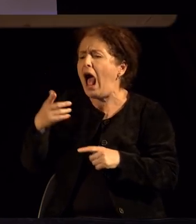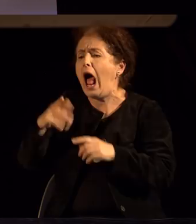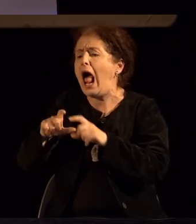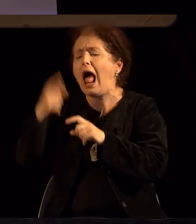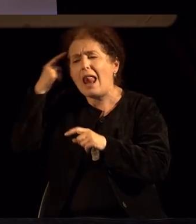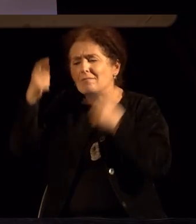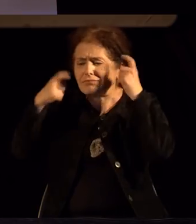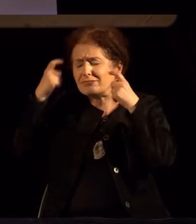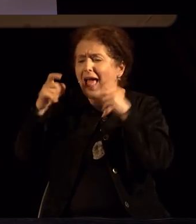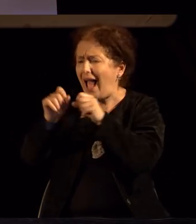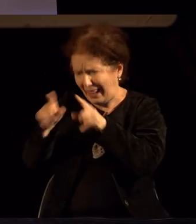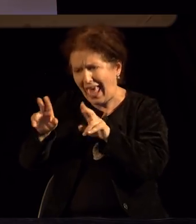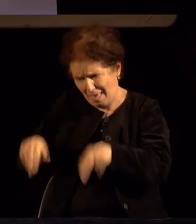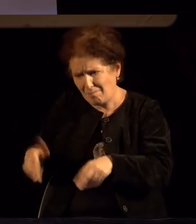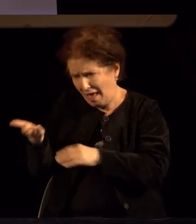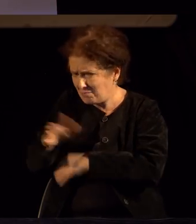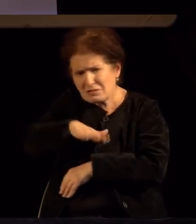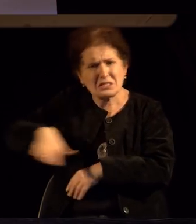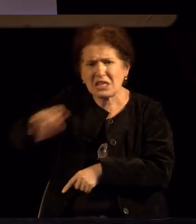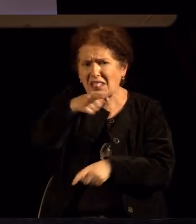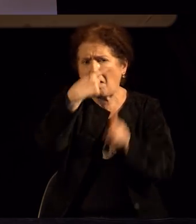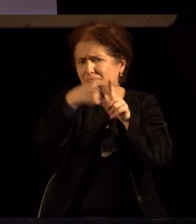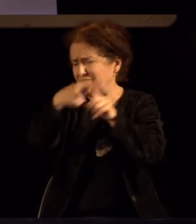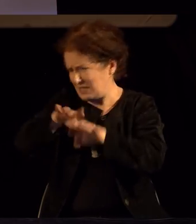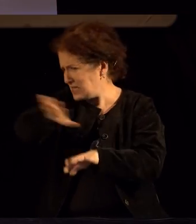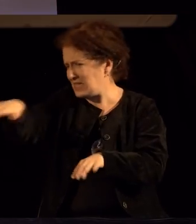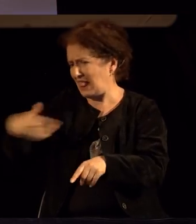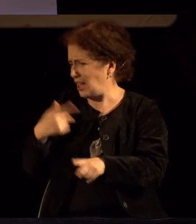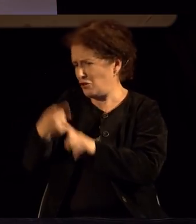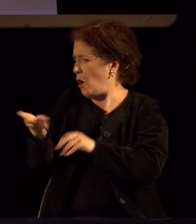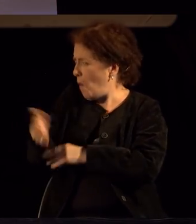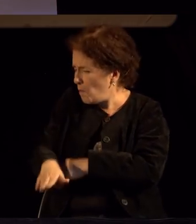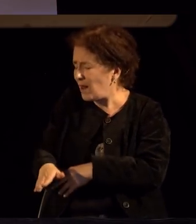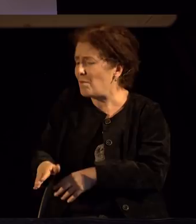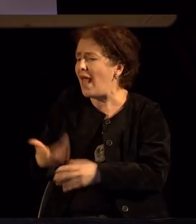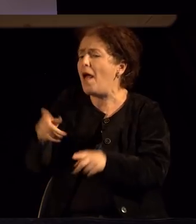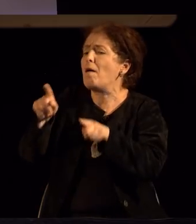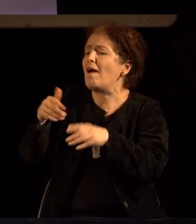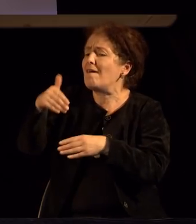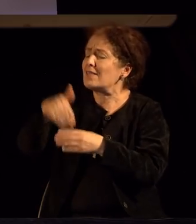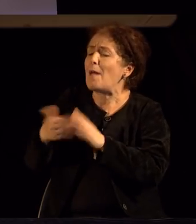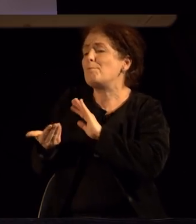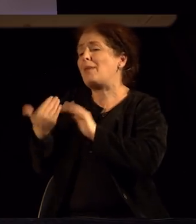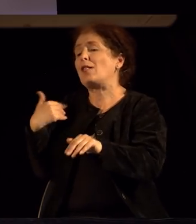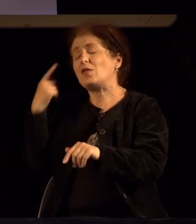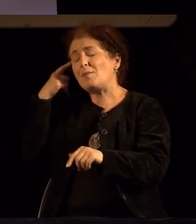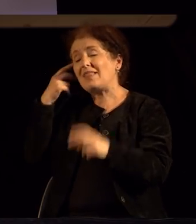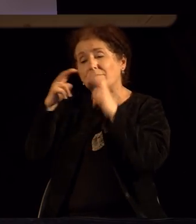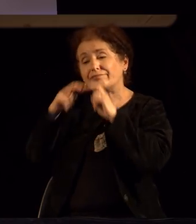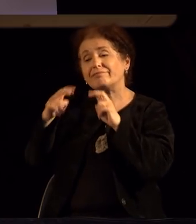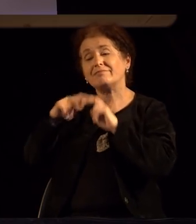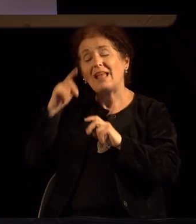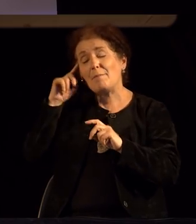најголемата пречка за среќа. А ако шакате и за сексуалността, па зашто ги имаме сите ние